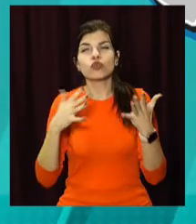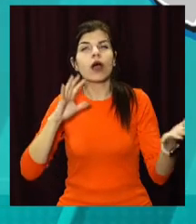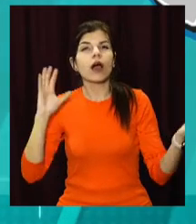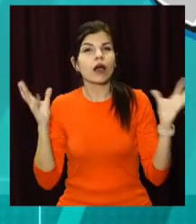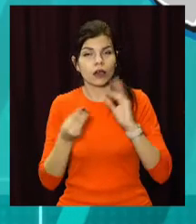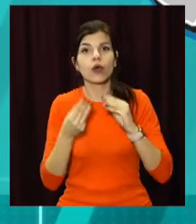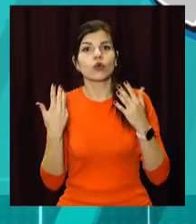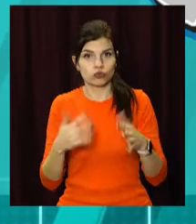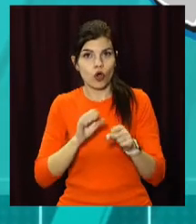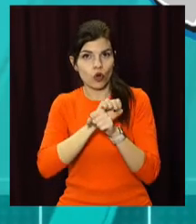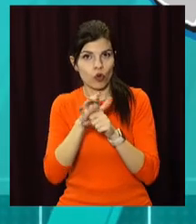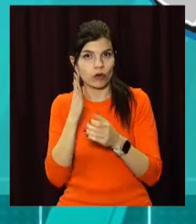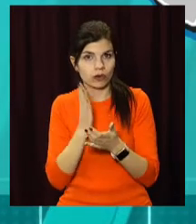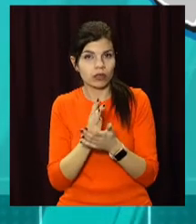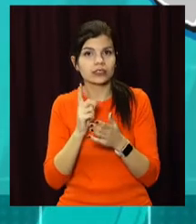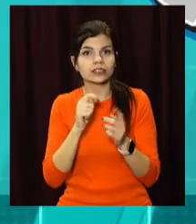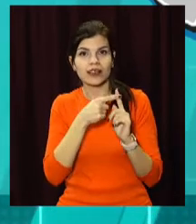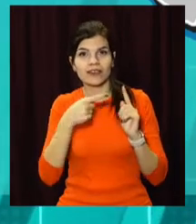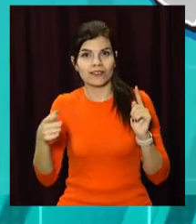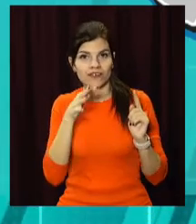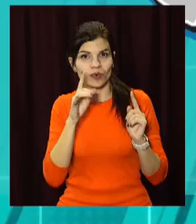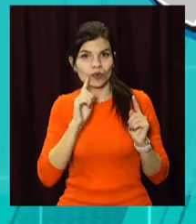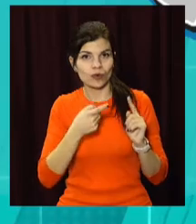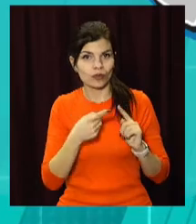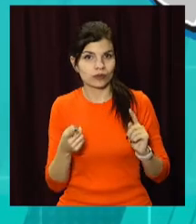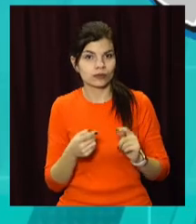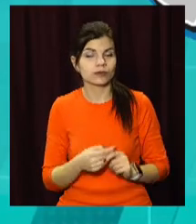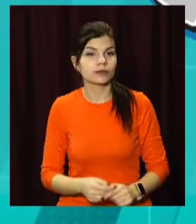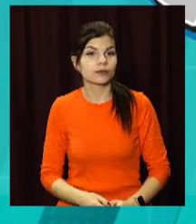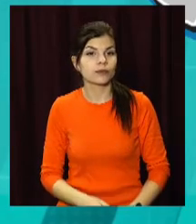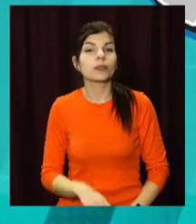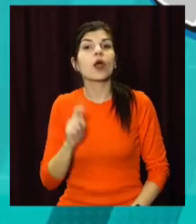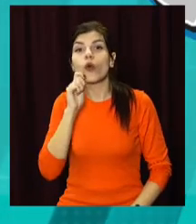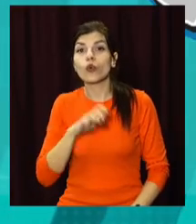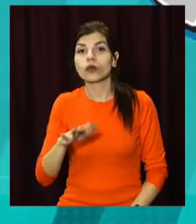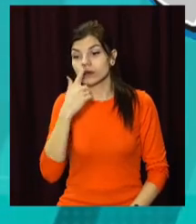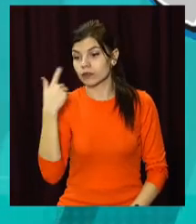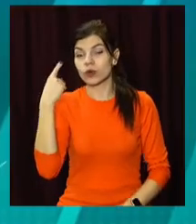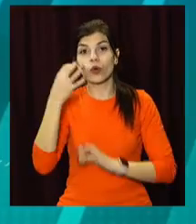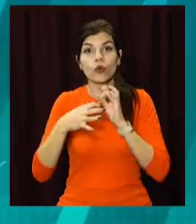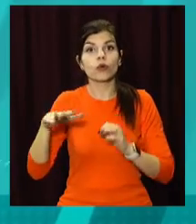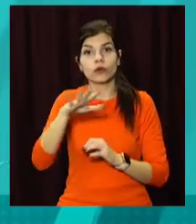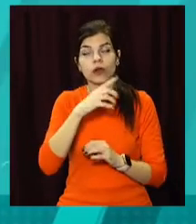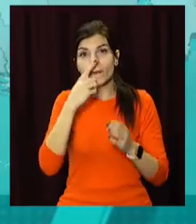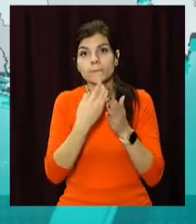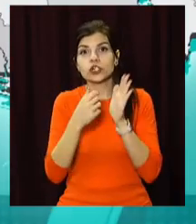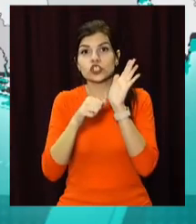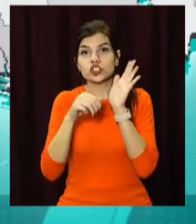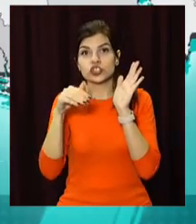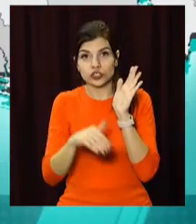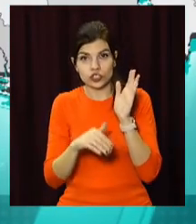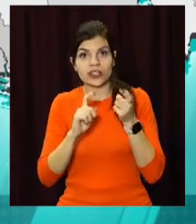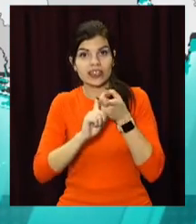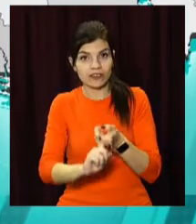підтверджених випадків. Про це повідомляють в обласному департаменті охорони здоров'я. В Україні ж за минулу добу зафіксували понад 6 тисяч